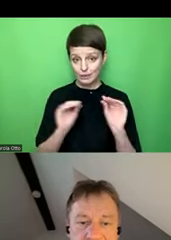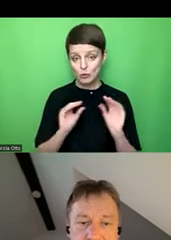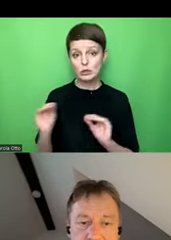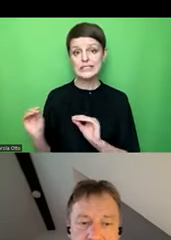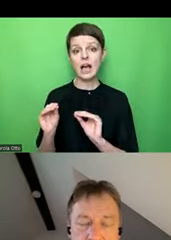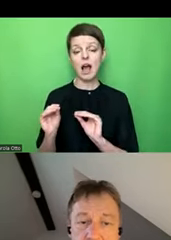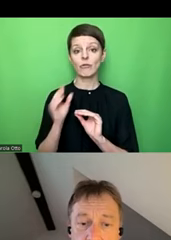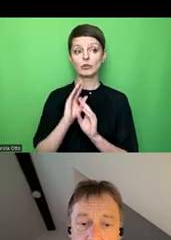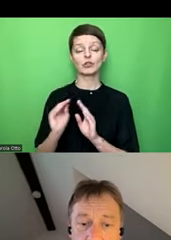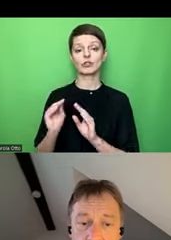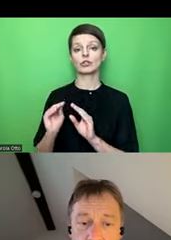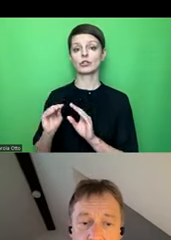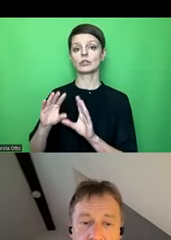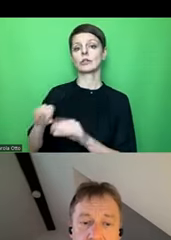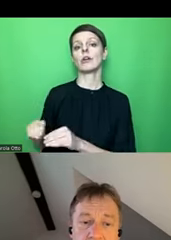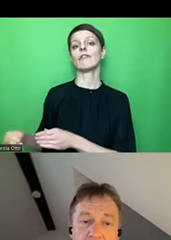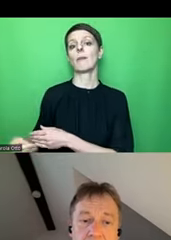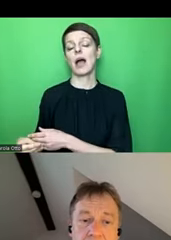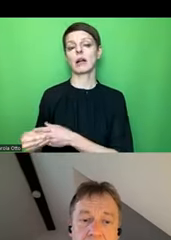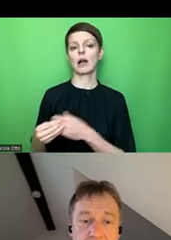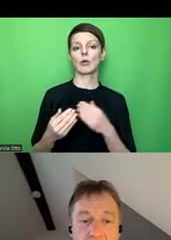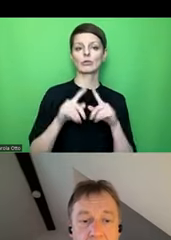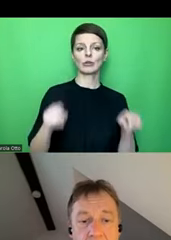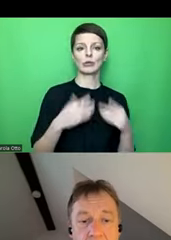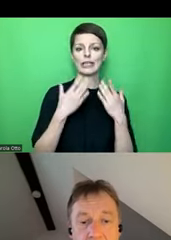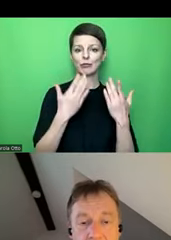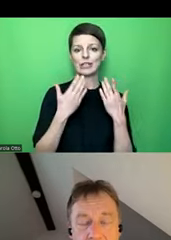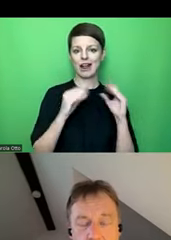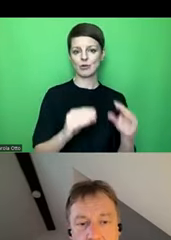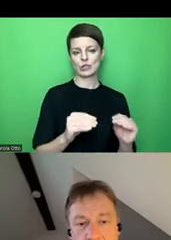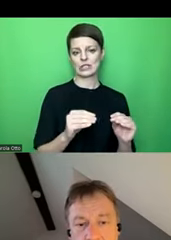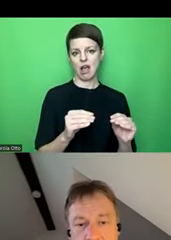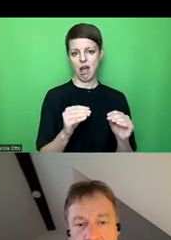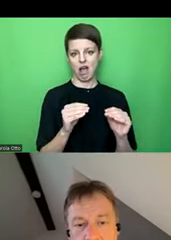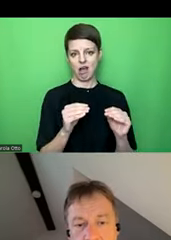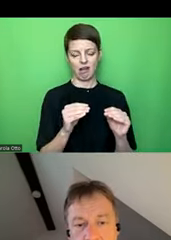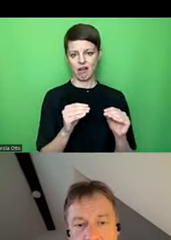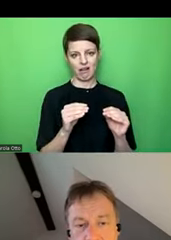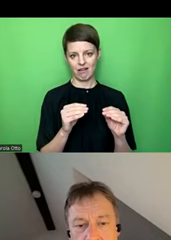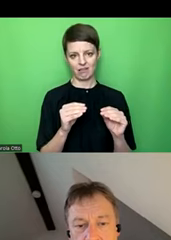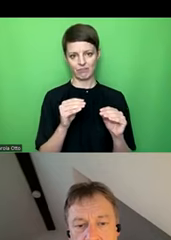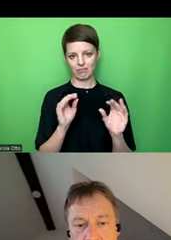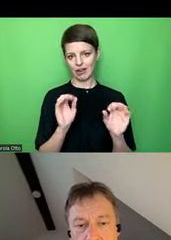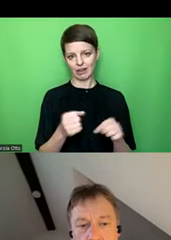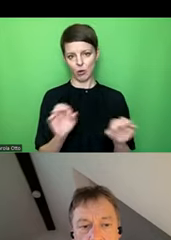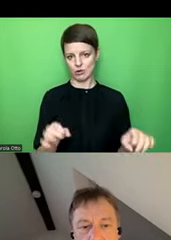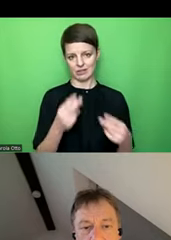Nutzer nicht sehen. Er muss aber die Möglichkeit haben, das im Bearbeiten-Modus wieder sichtbar zu machen.